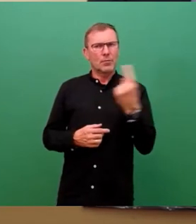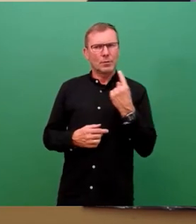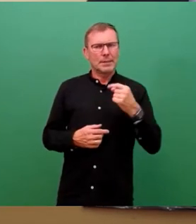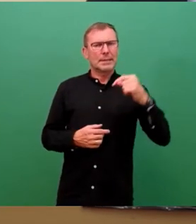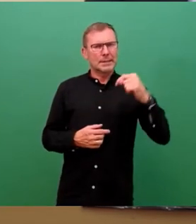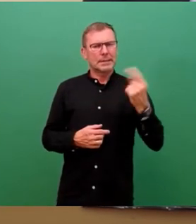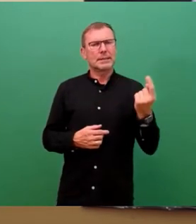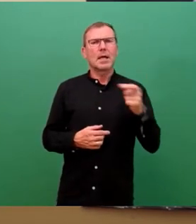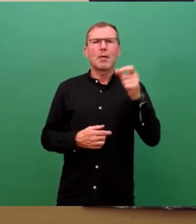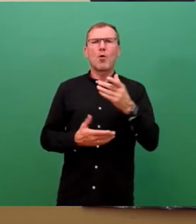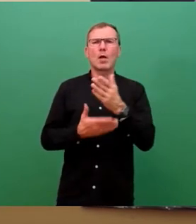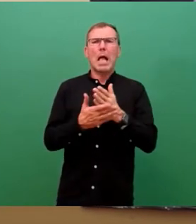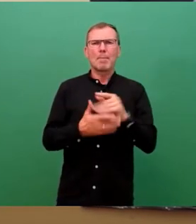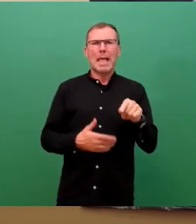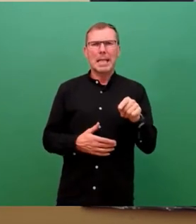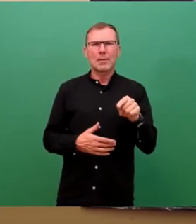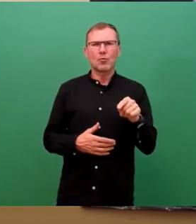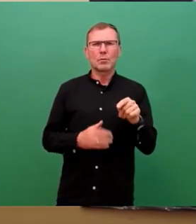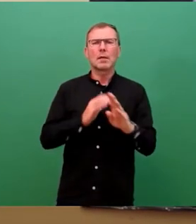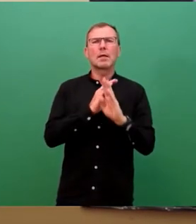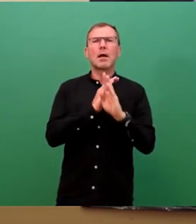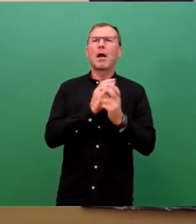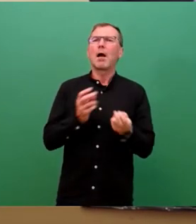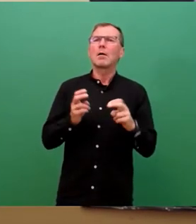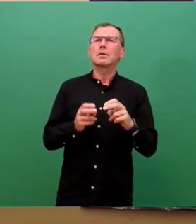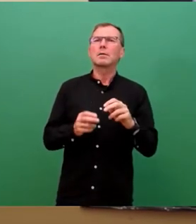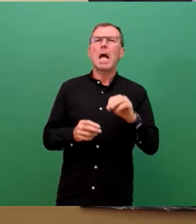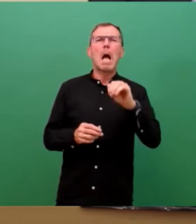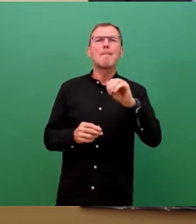Bürgerbeteiligung, bei der Errichtung sogenannter Mobi-Punkte.